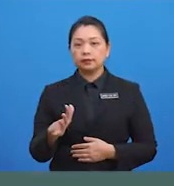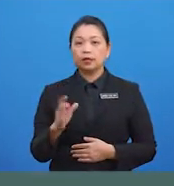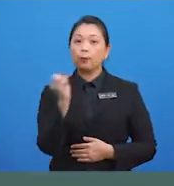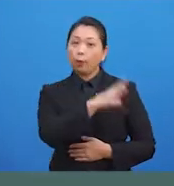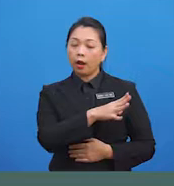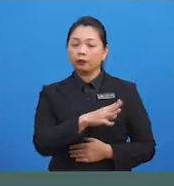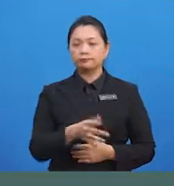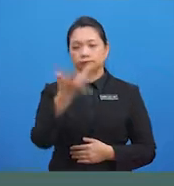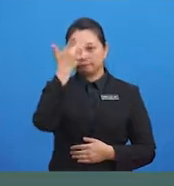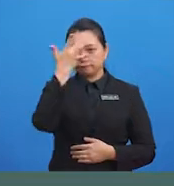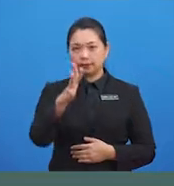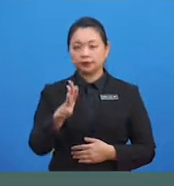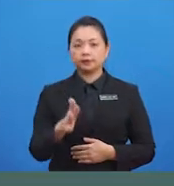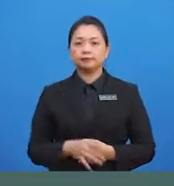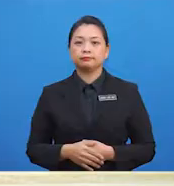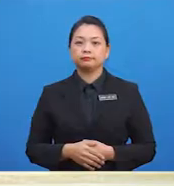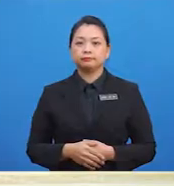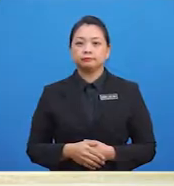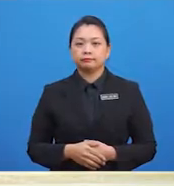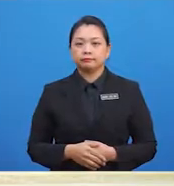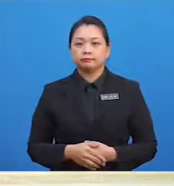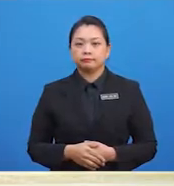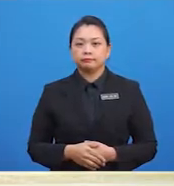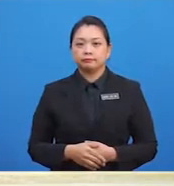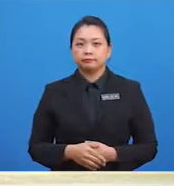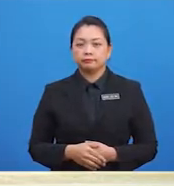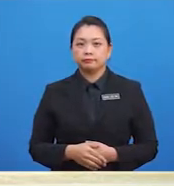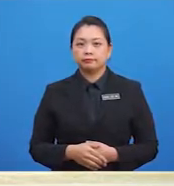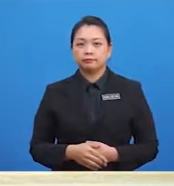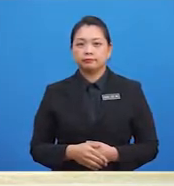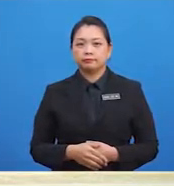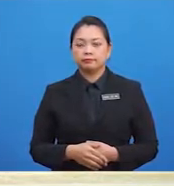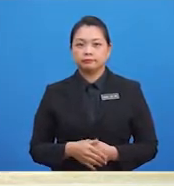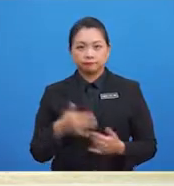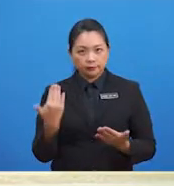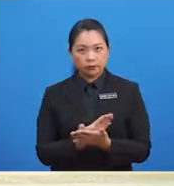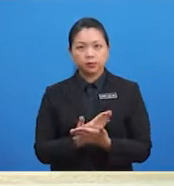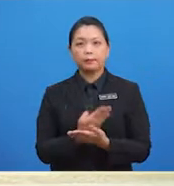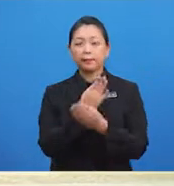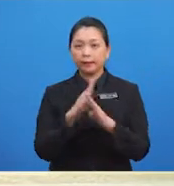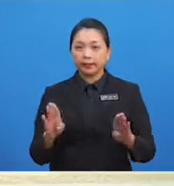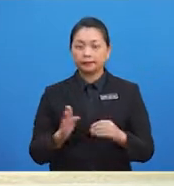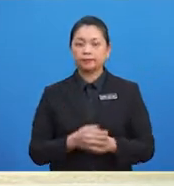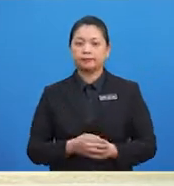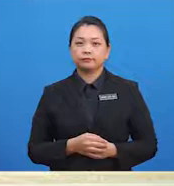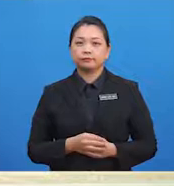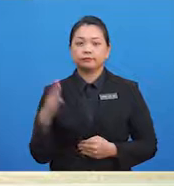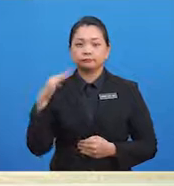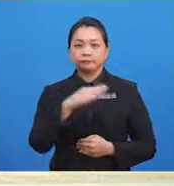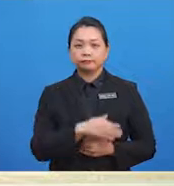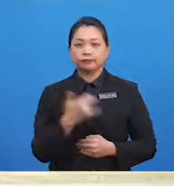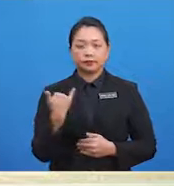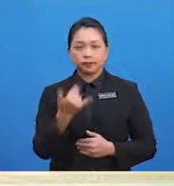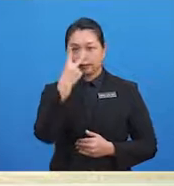Cuba lihat gambar ini Kita mesti tutup mulut semasa bersih atau